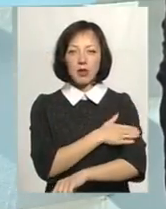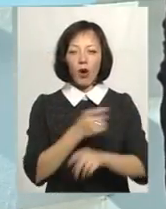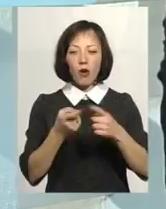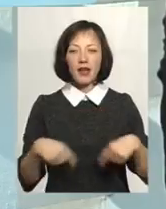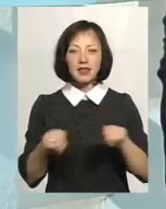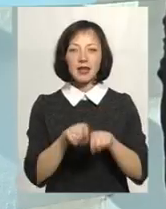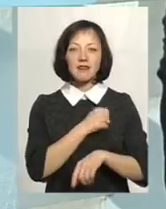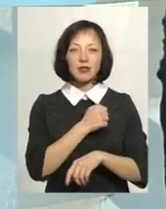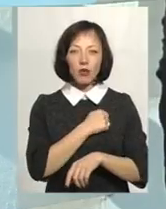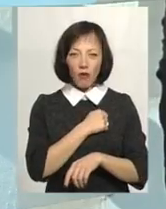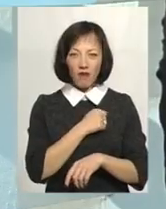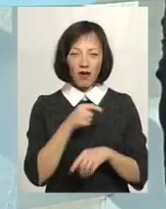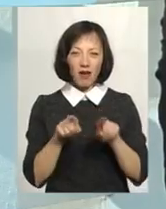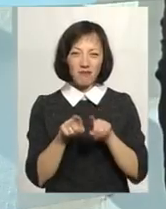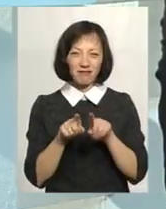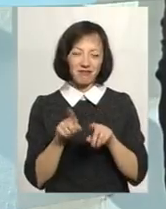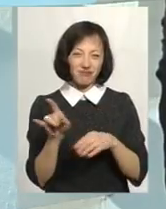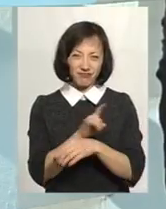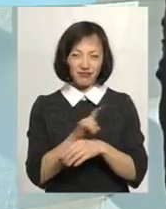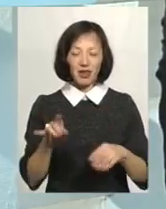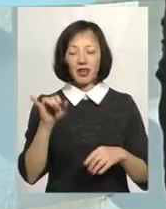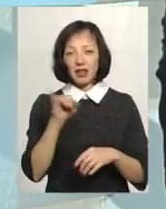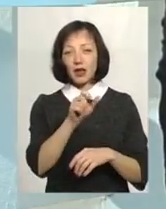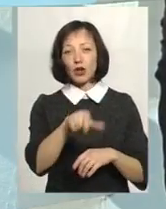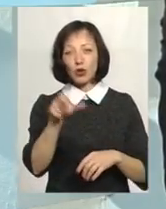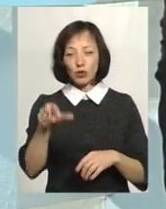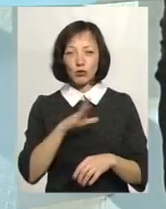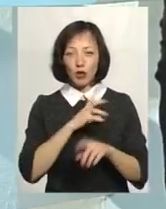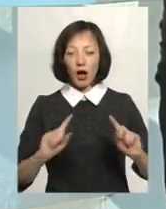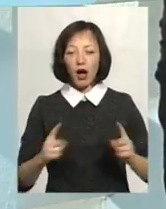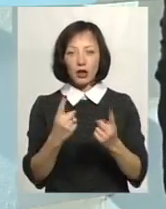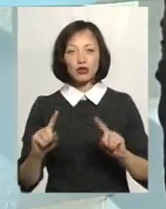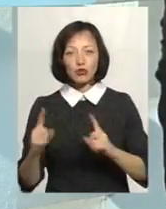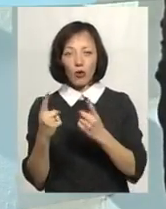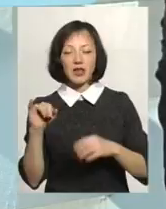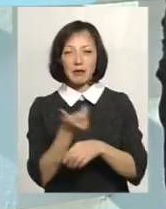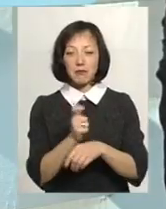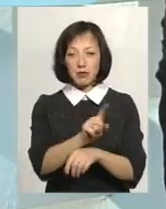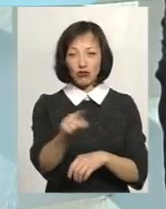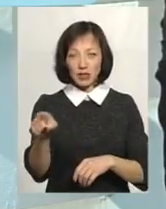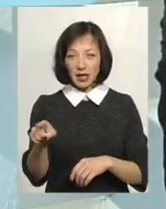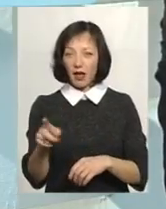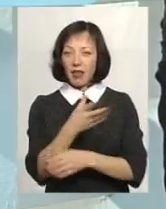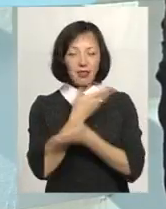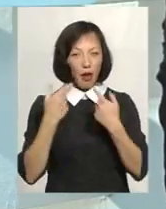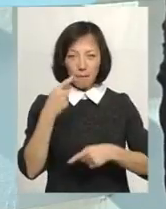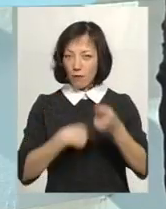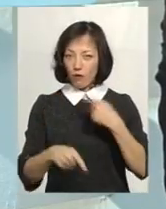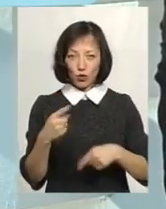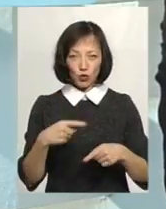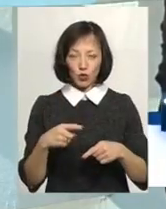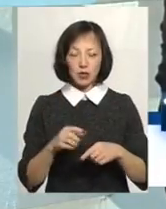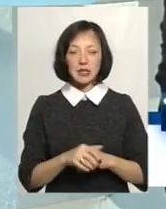і люди були арештовані, і більшість з них не повернулася.